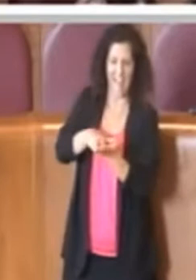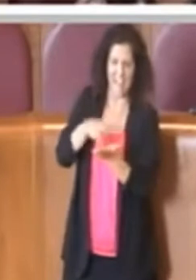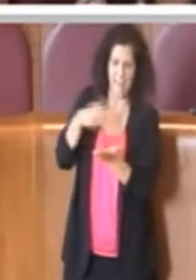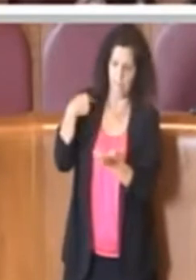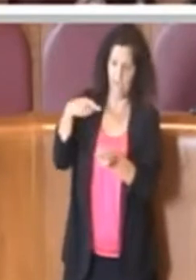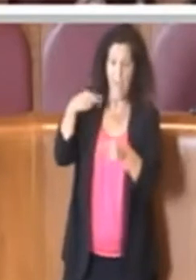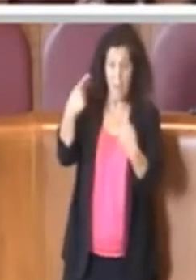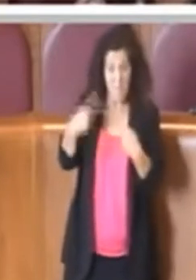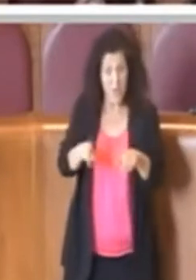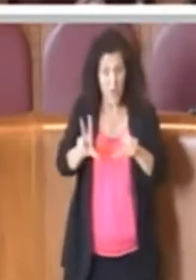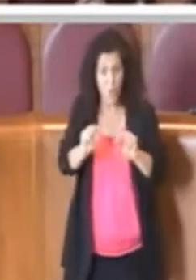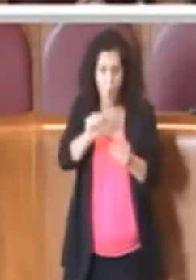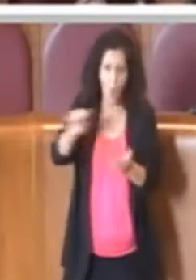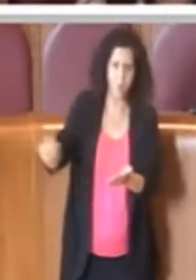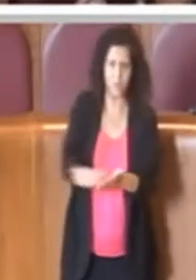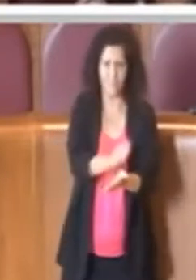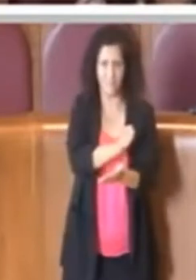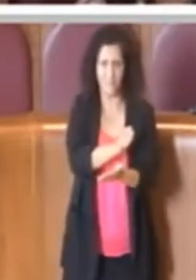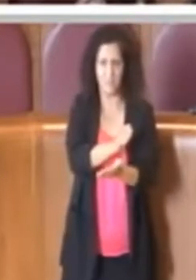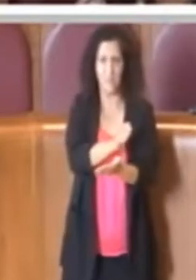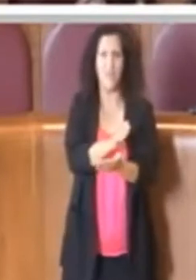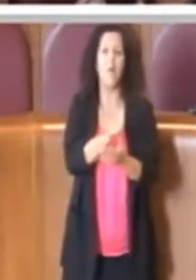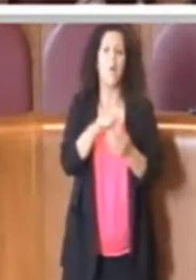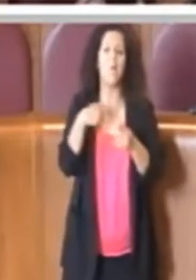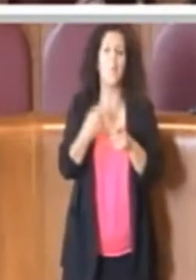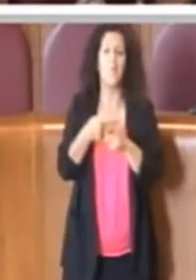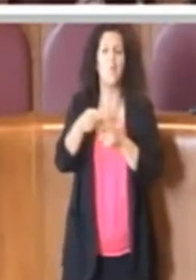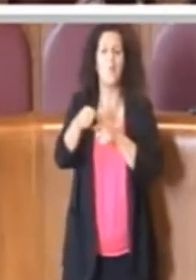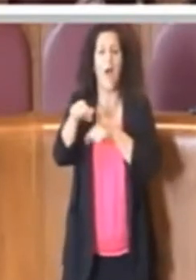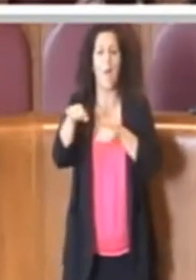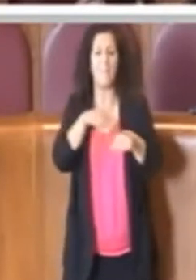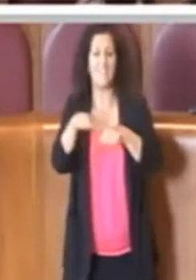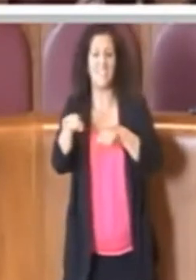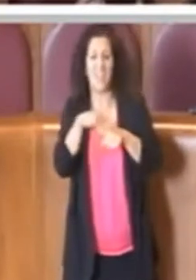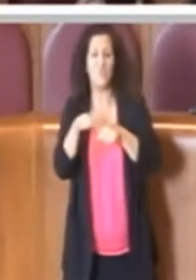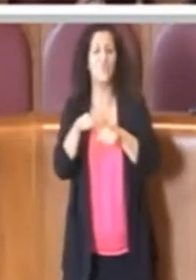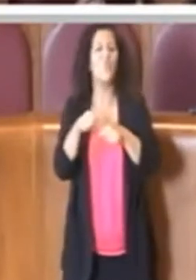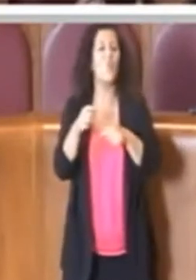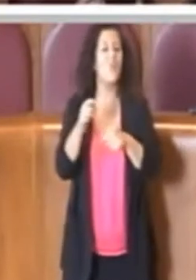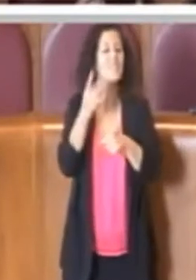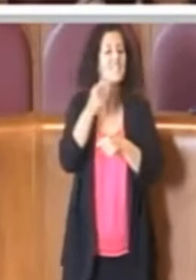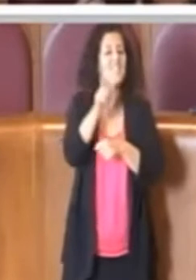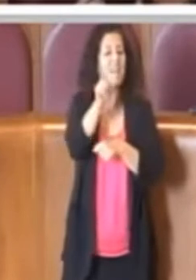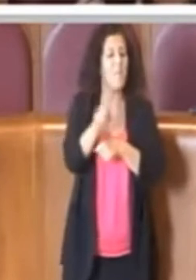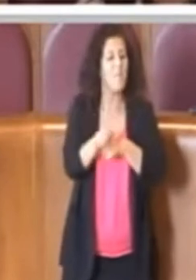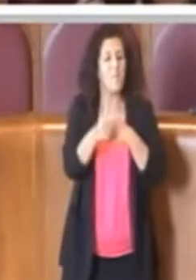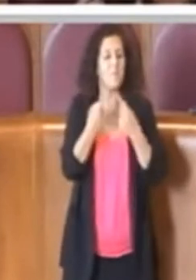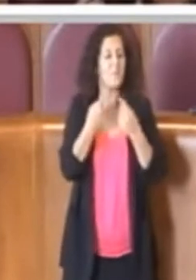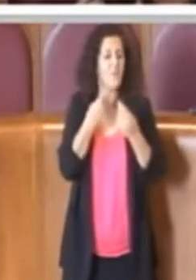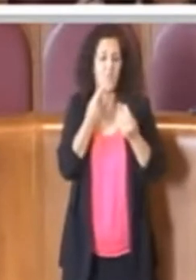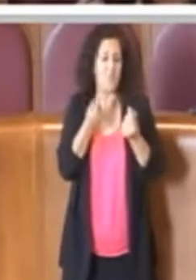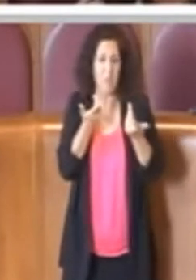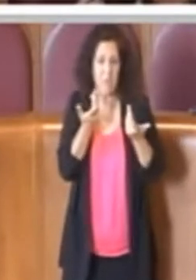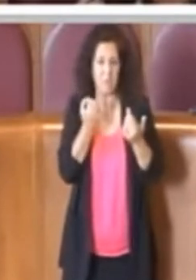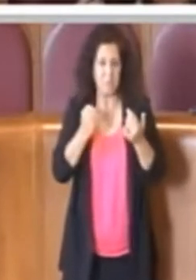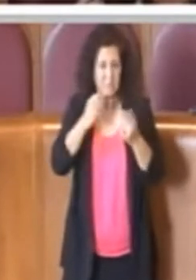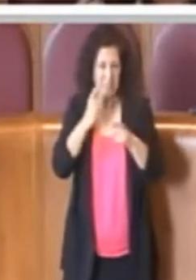contro l'amministrazione poi a dover agire nei confronti del contribuente qualora ce ne fosse la necessità.